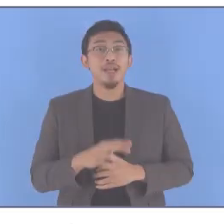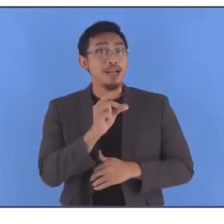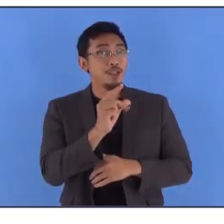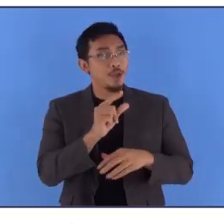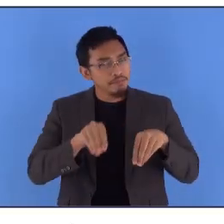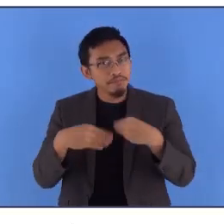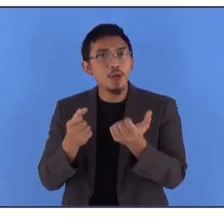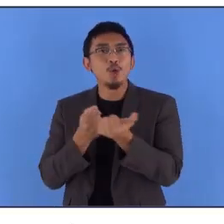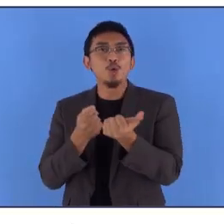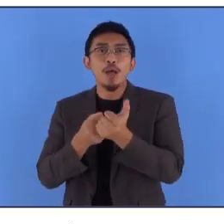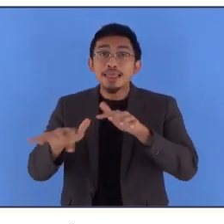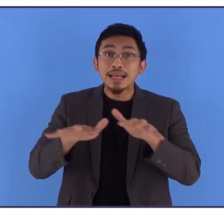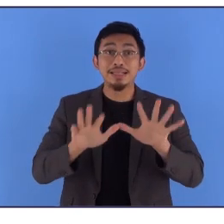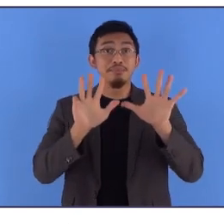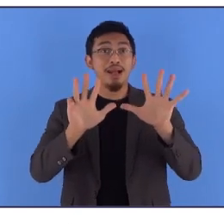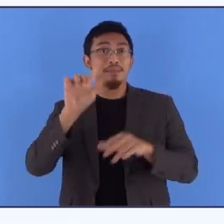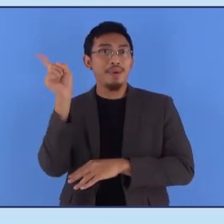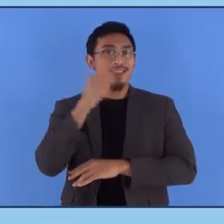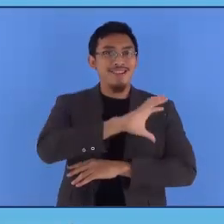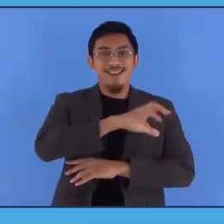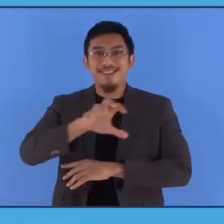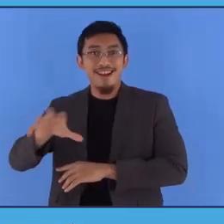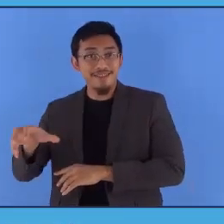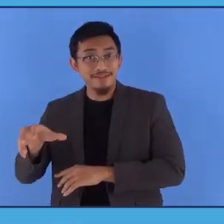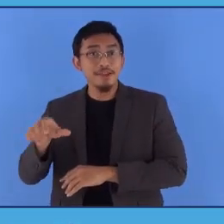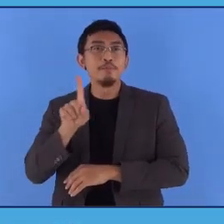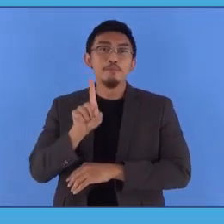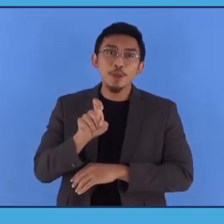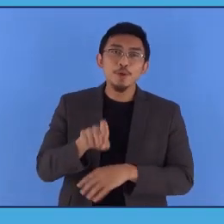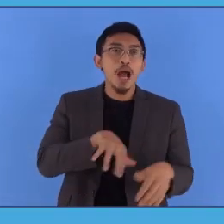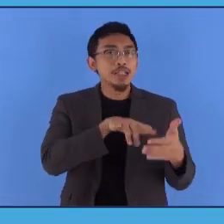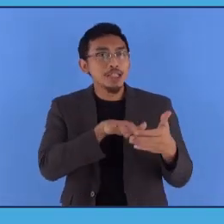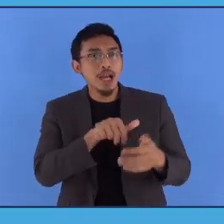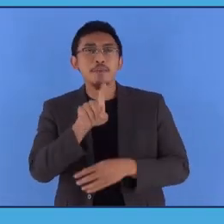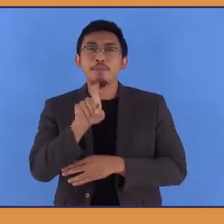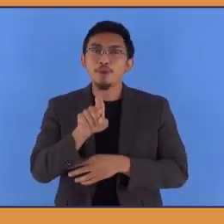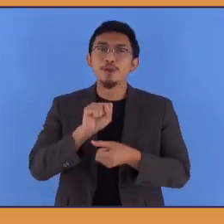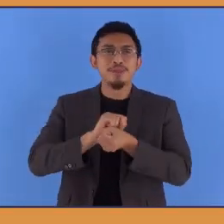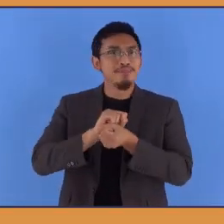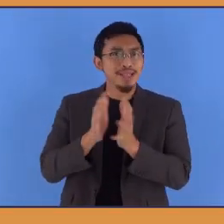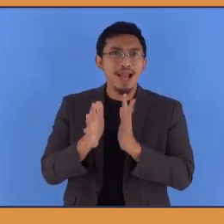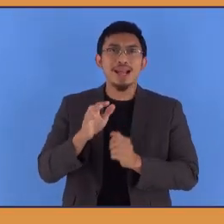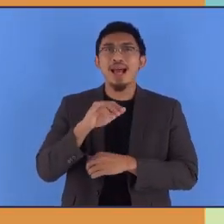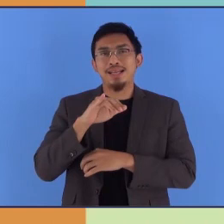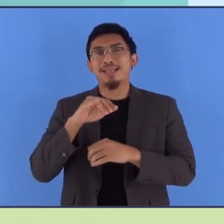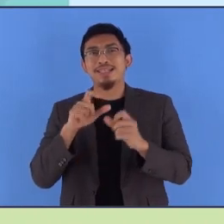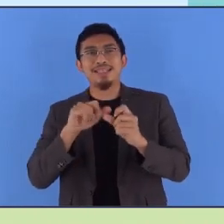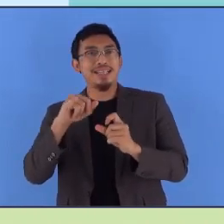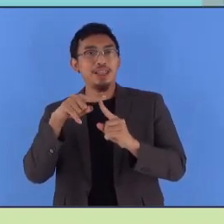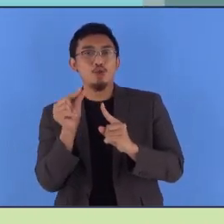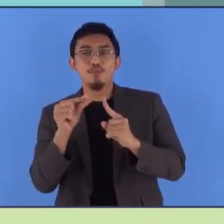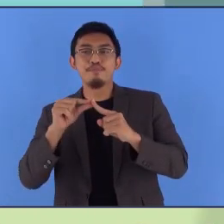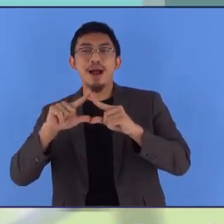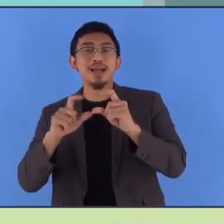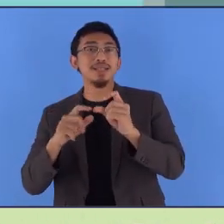Restore menyediakan dukungan teknis kepada sembilan pemerintah daerah Untuk pengkajian kebutuhan pasca bencana Atau JITU